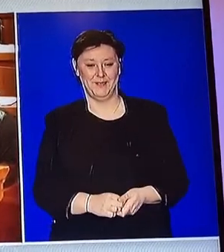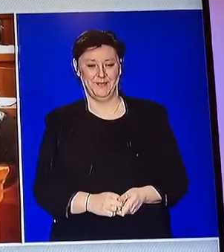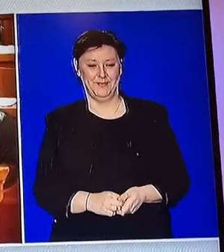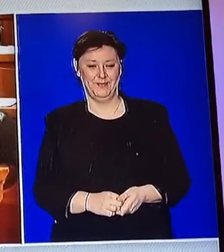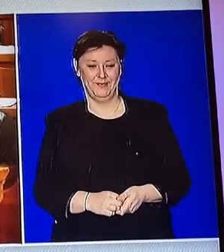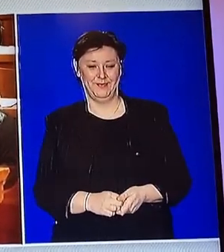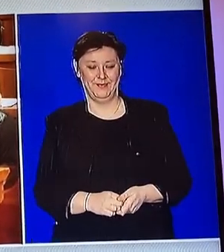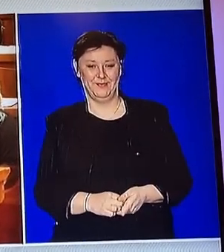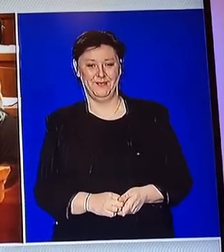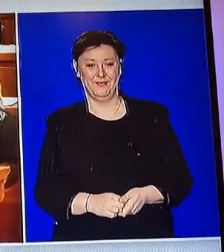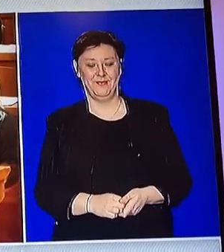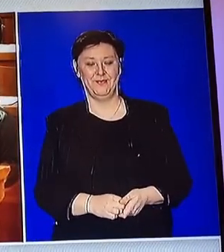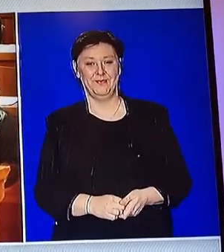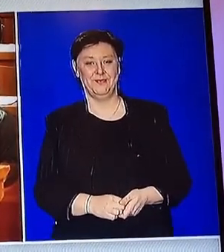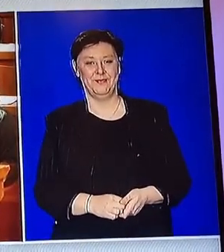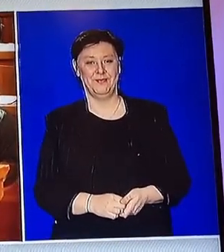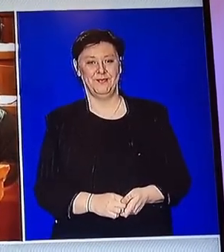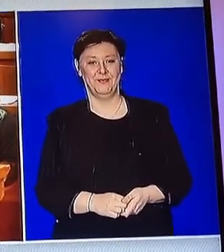vas, i za meni.